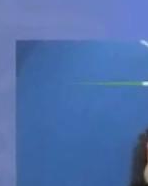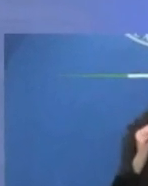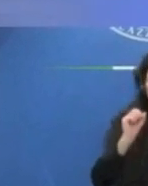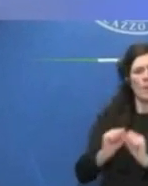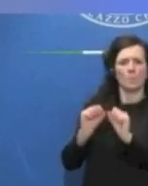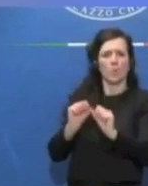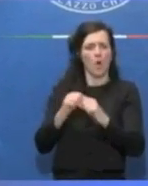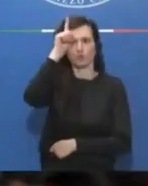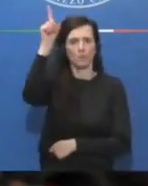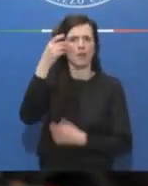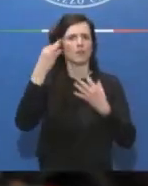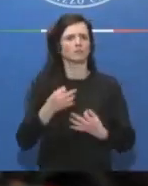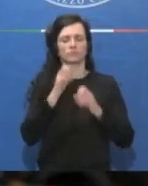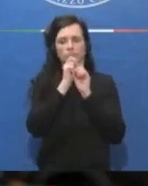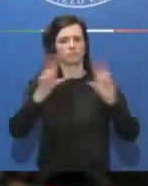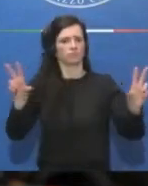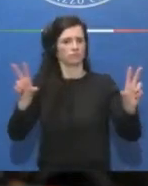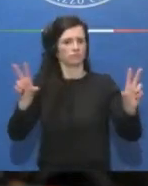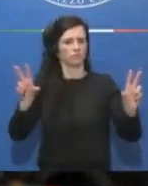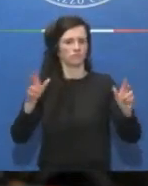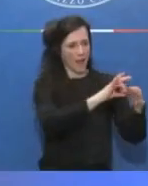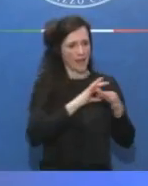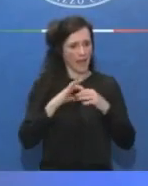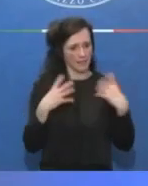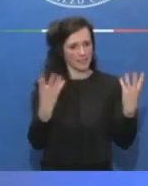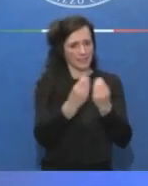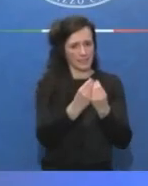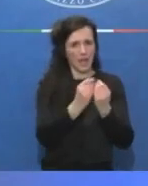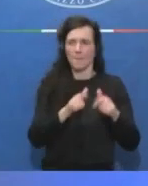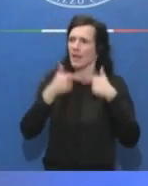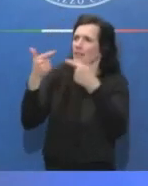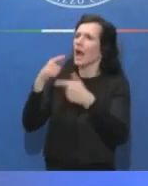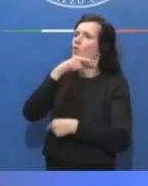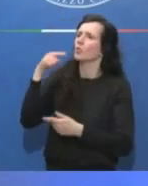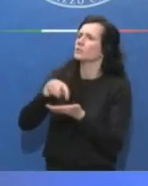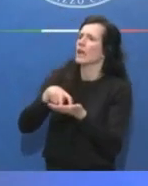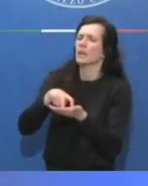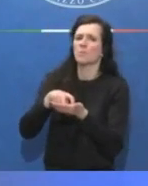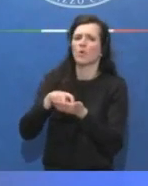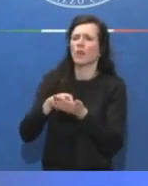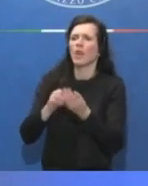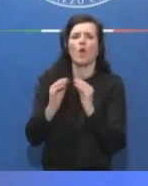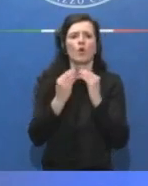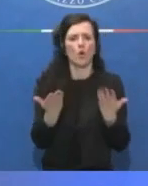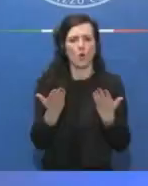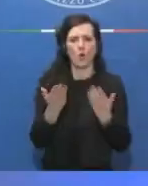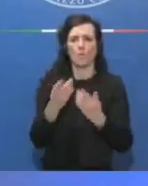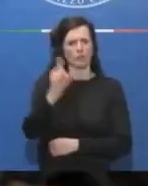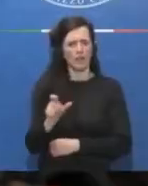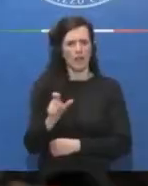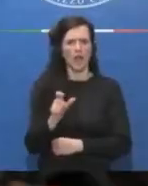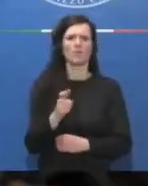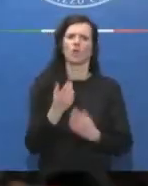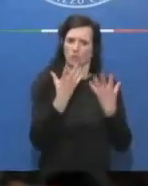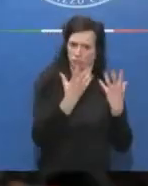precedenti. Mi chiami il presidente. È lei il presidente. Bene, allora soggia tutto. Ci facciamo un bel pranzetto? Signore, penso che